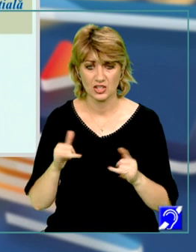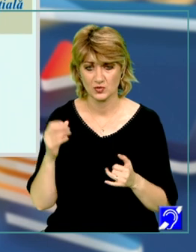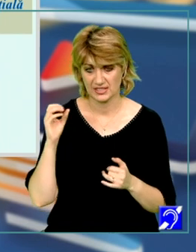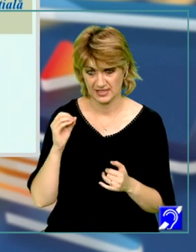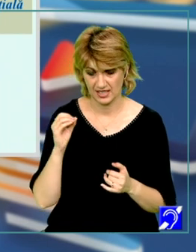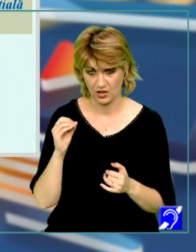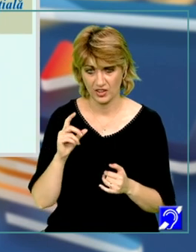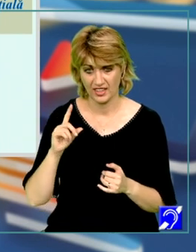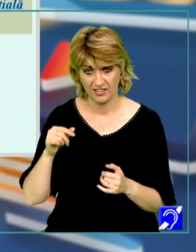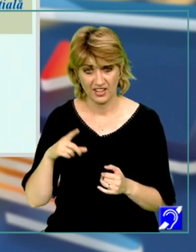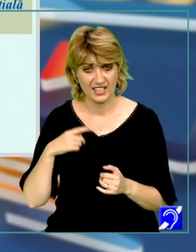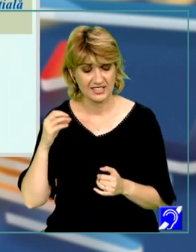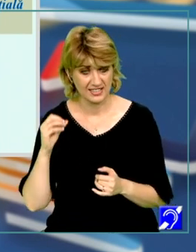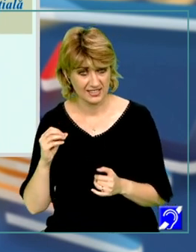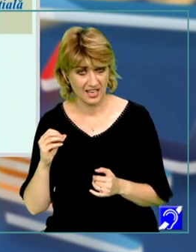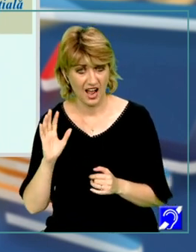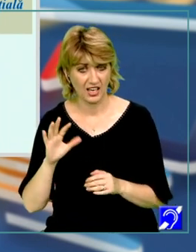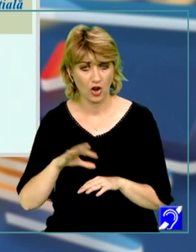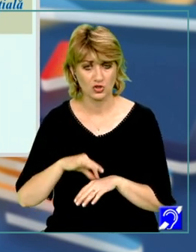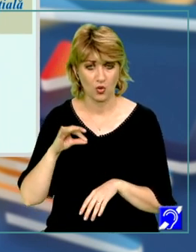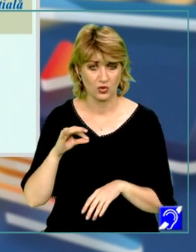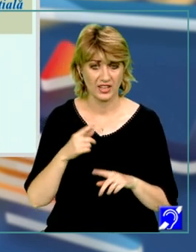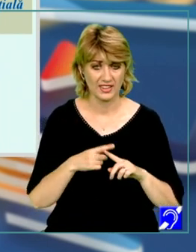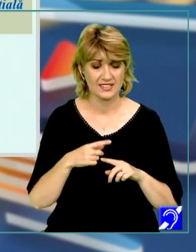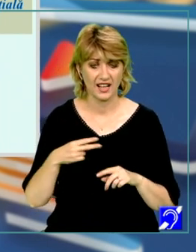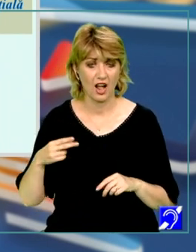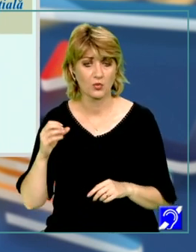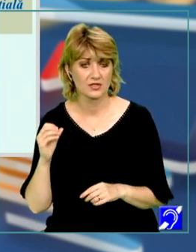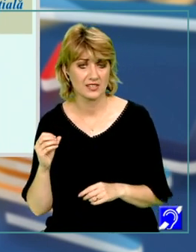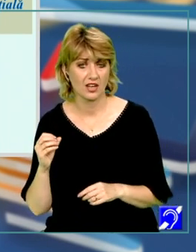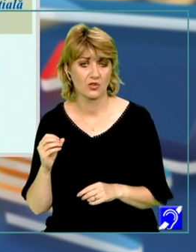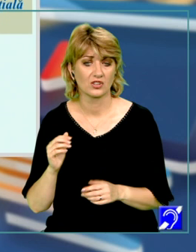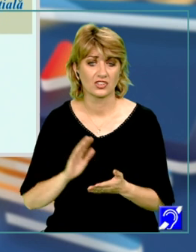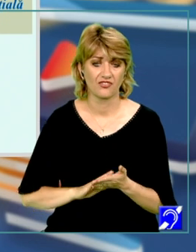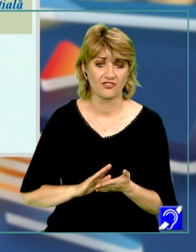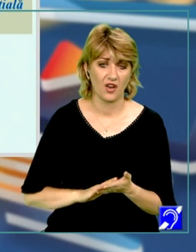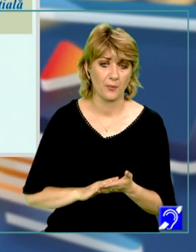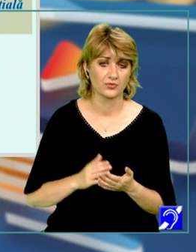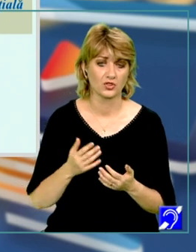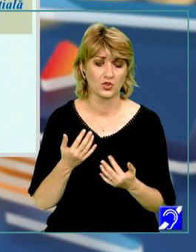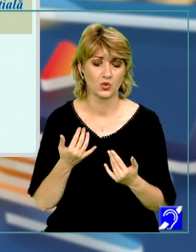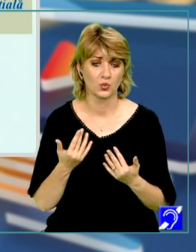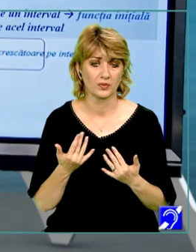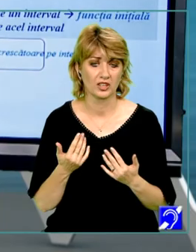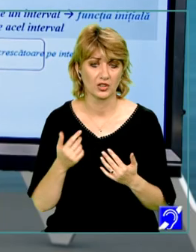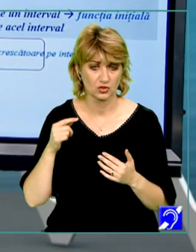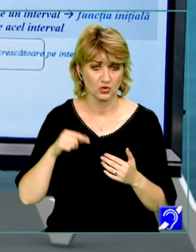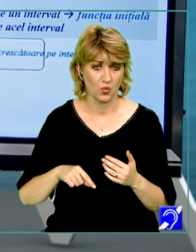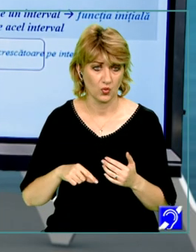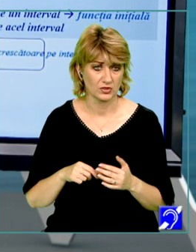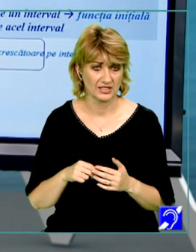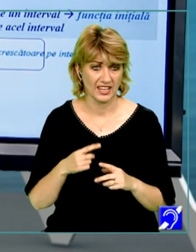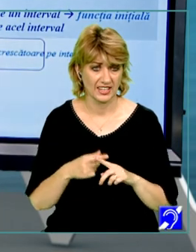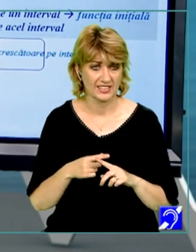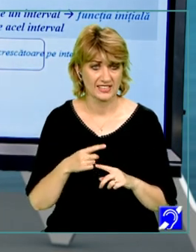derivata este 0, are ca soluție doar x egal cu 0 și în fapt, cum numărătorul este puterea